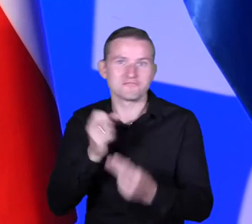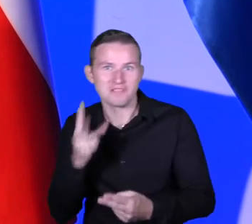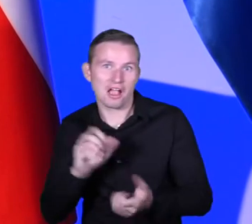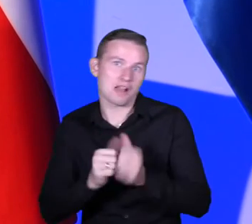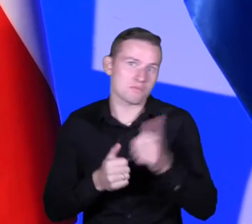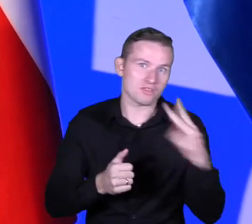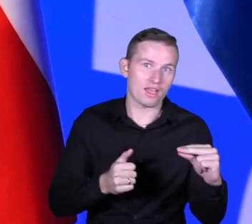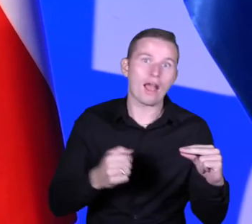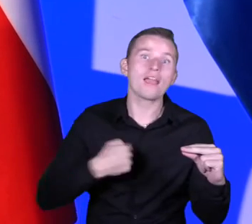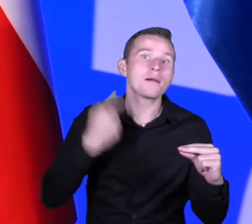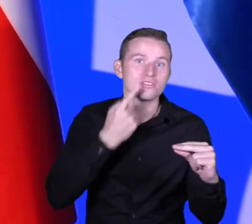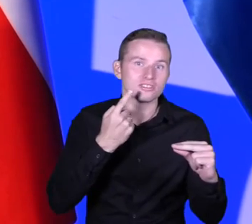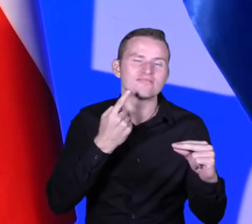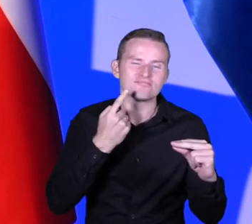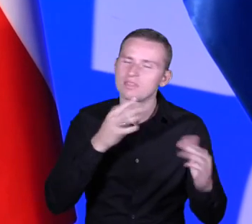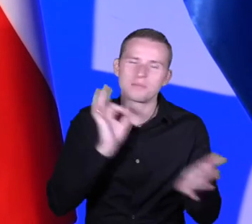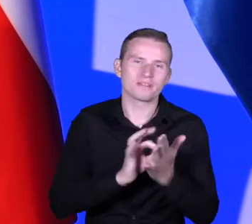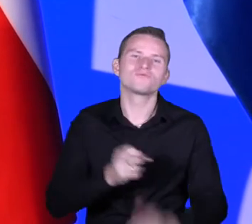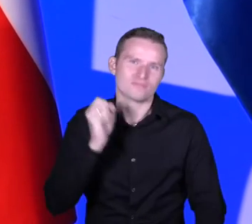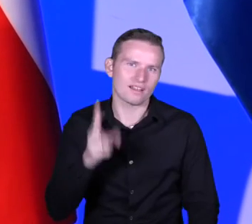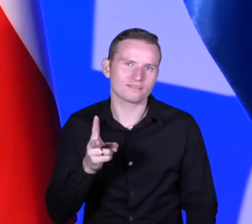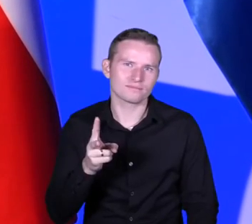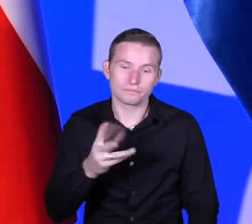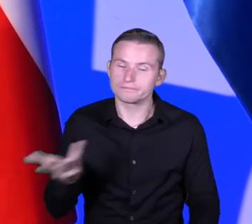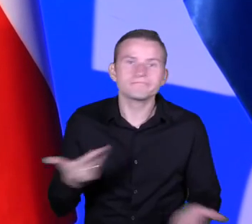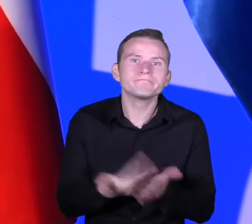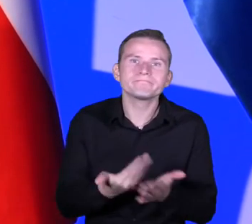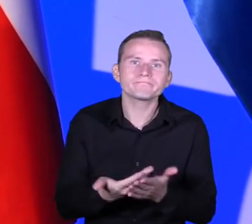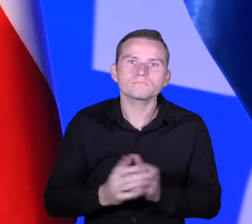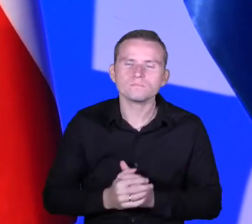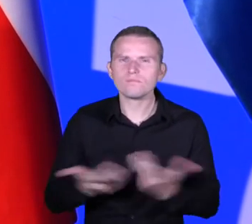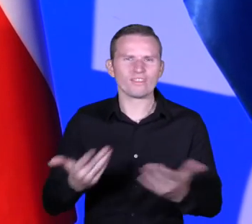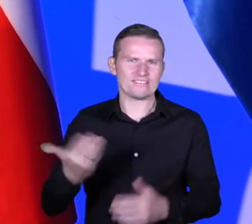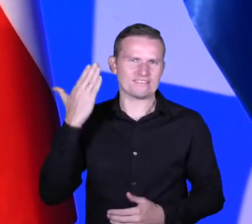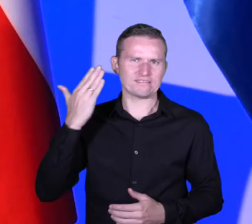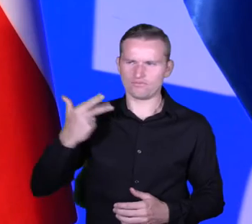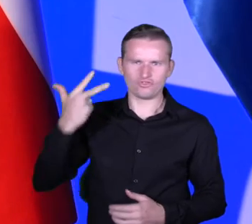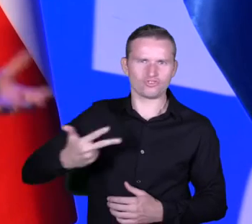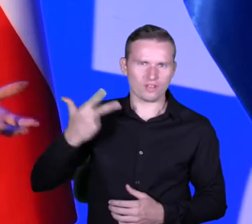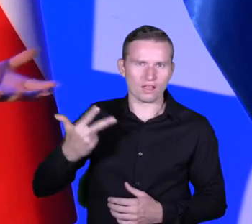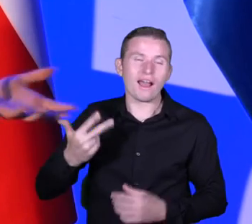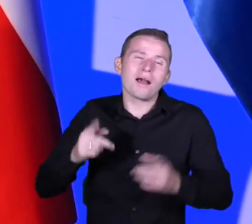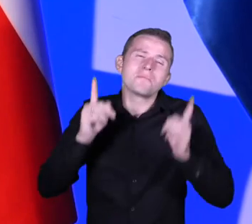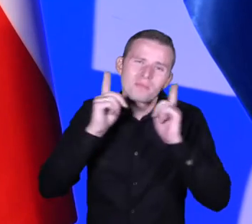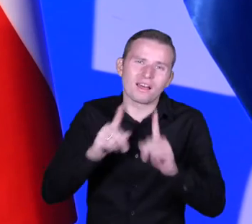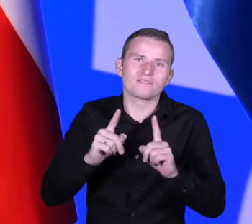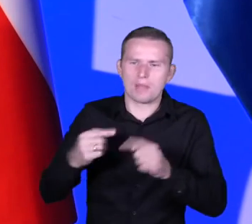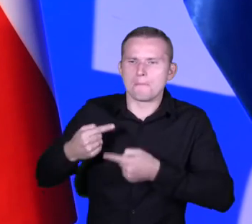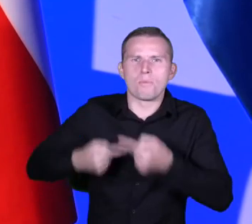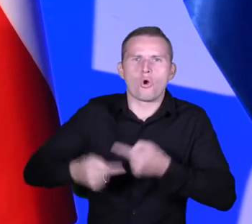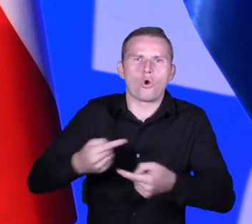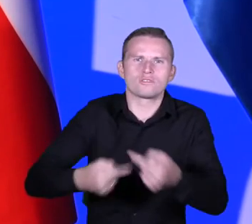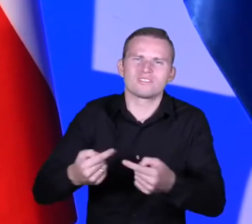odpowiedź brzmi pozytywnie. Dlaczego? Ponieważ przez te ostatnie chociażby trzy lata, ale tak naprawdę proces jest dłuższy i to